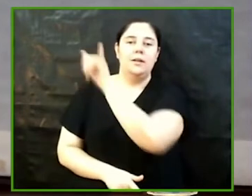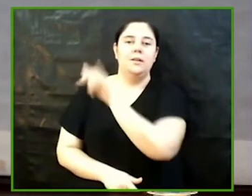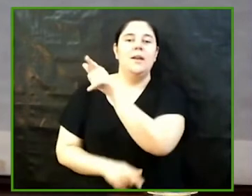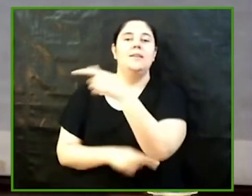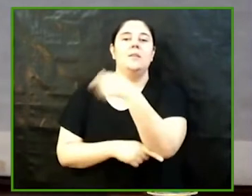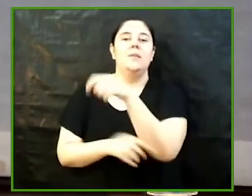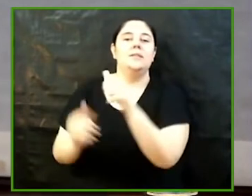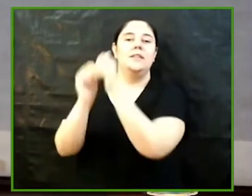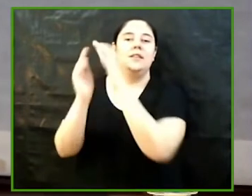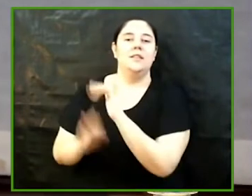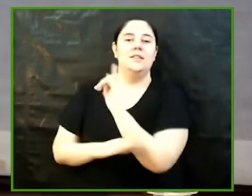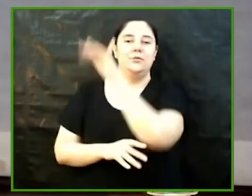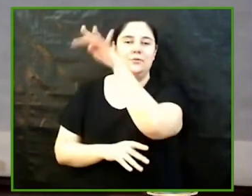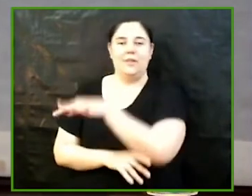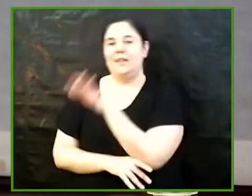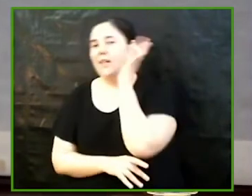la Dona.